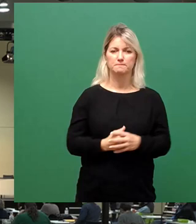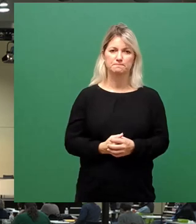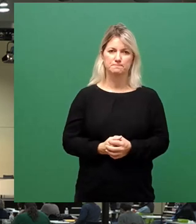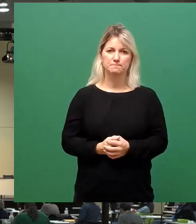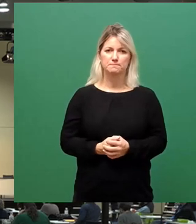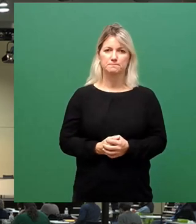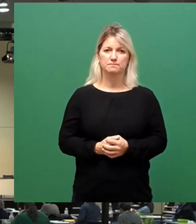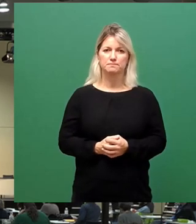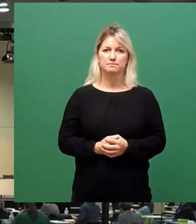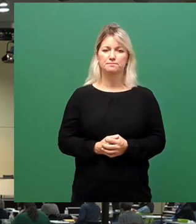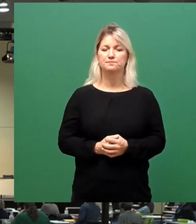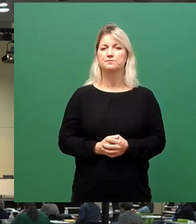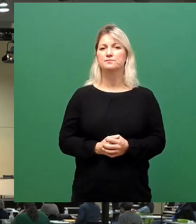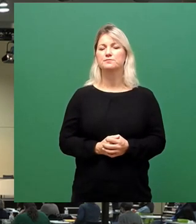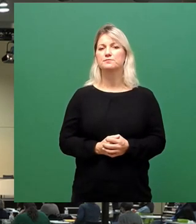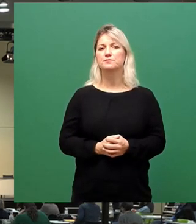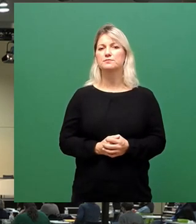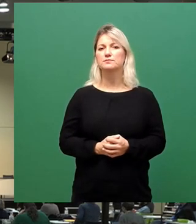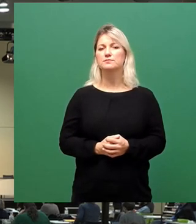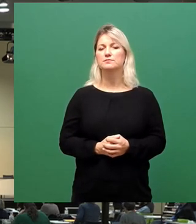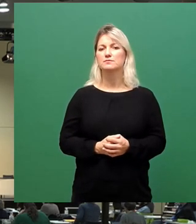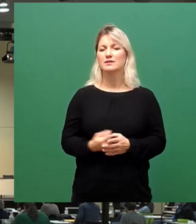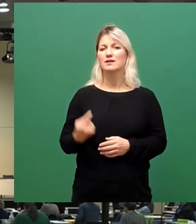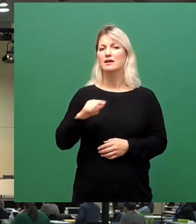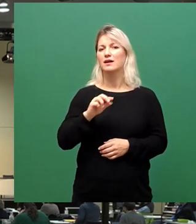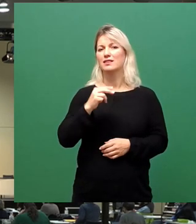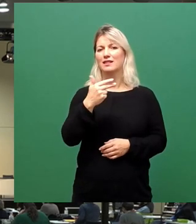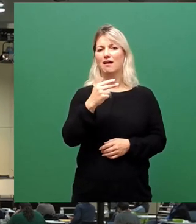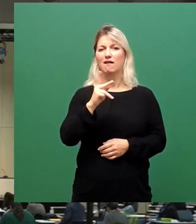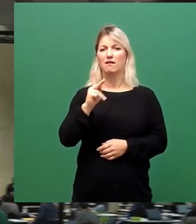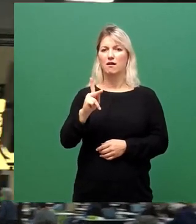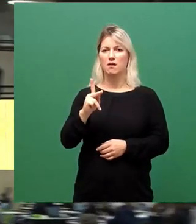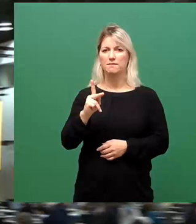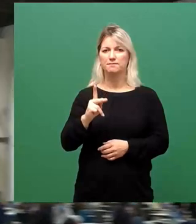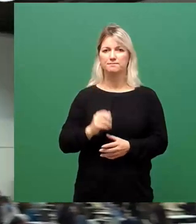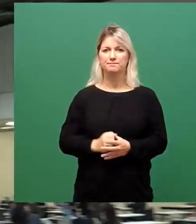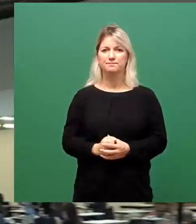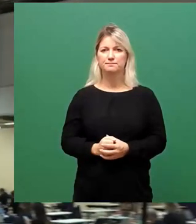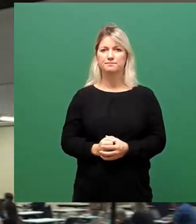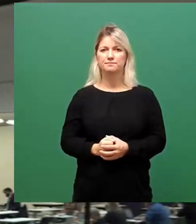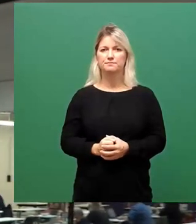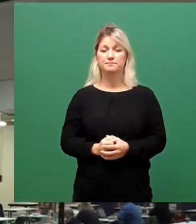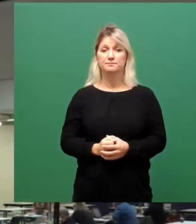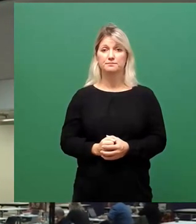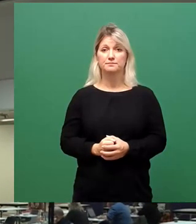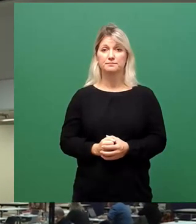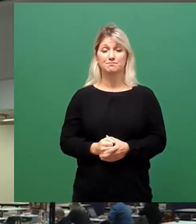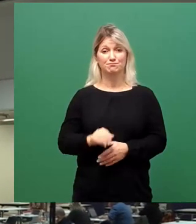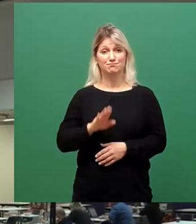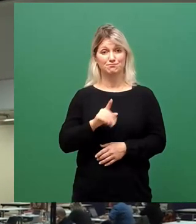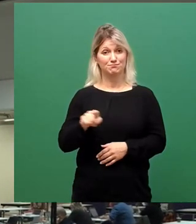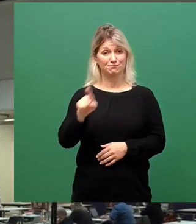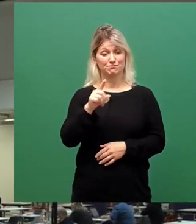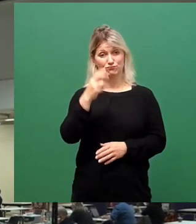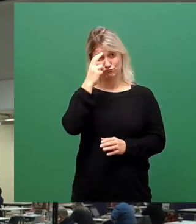Und wir kommen zum 3k. Wer diesem zustimmen möchte, den